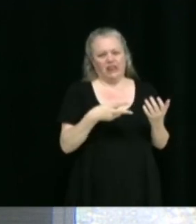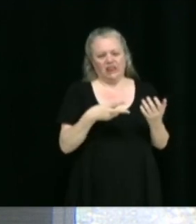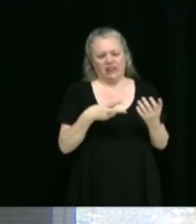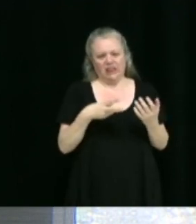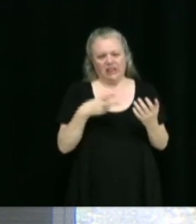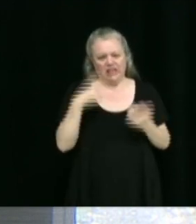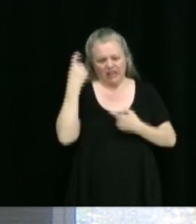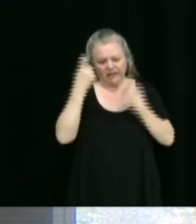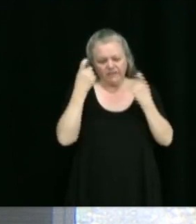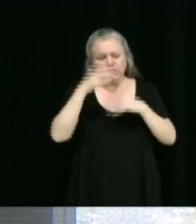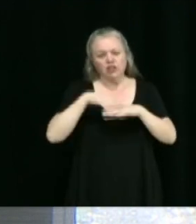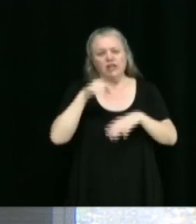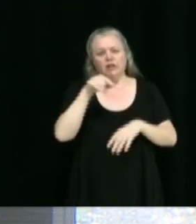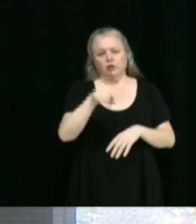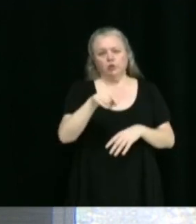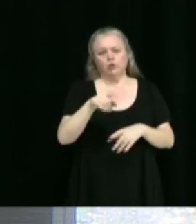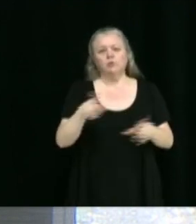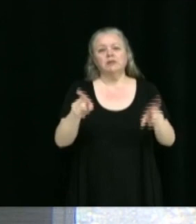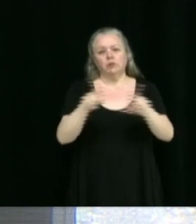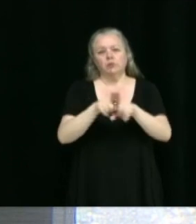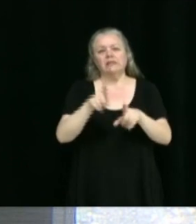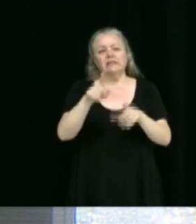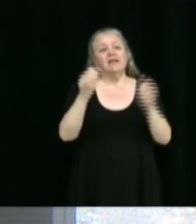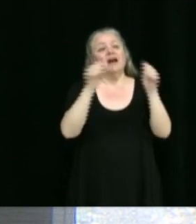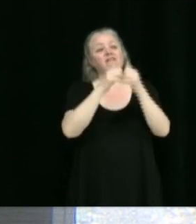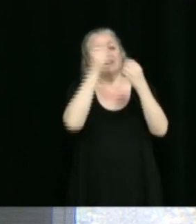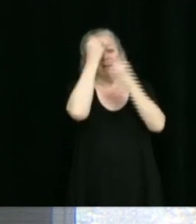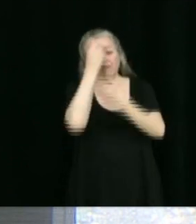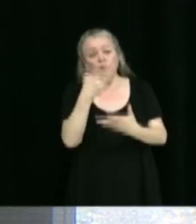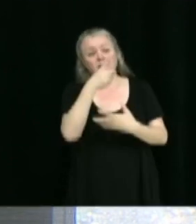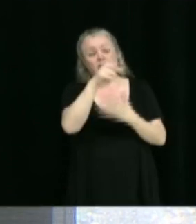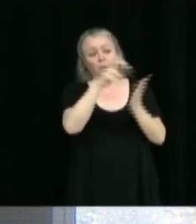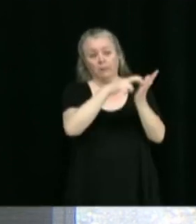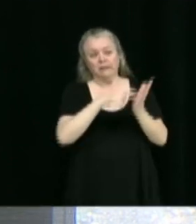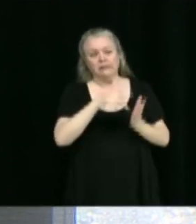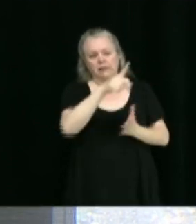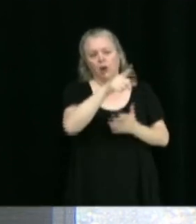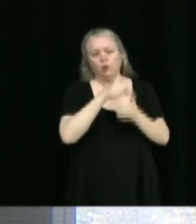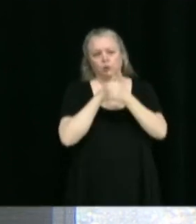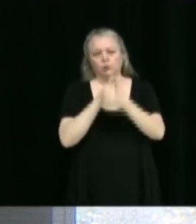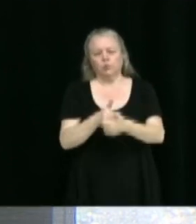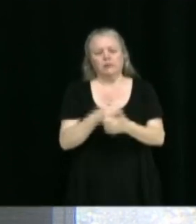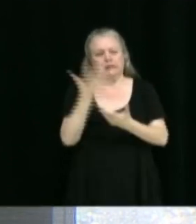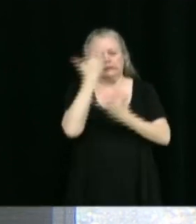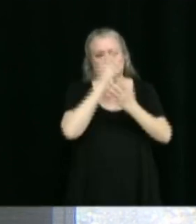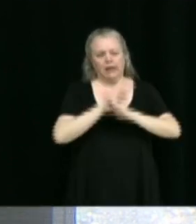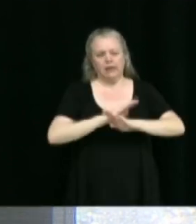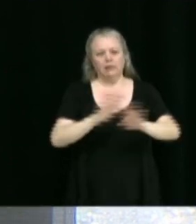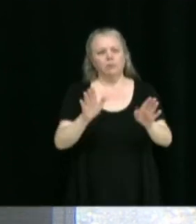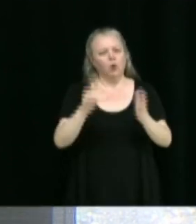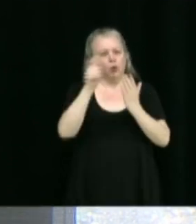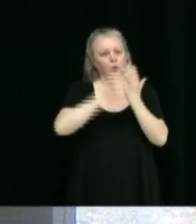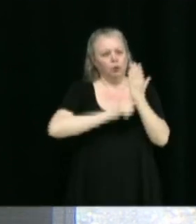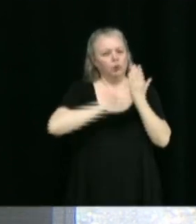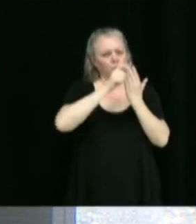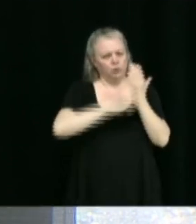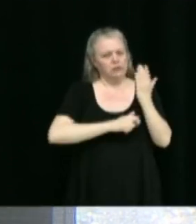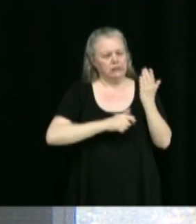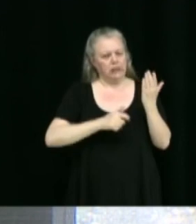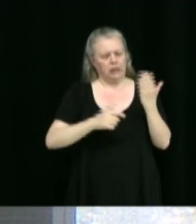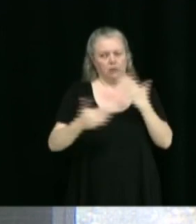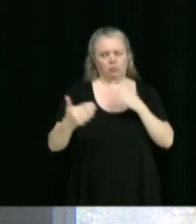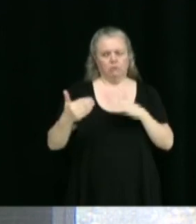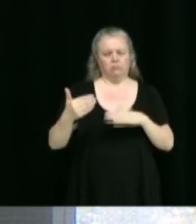les coordonnées qu'on a au niveau de la pétition. Donc soyez sans crainte, c'est un dossier qui nous